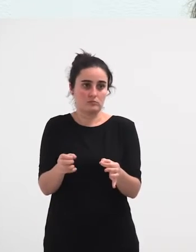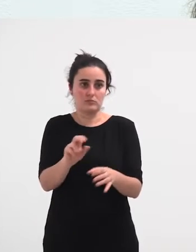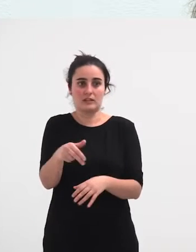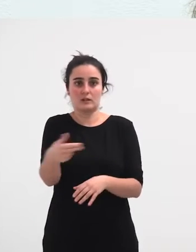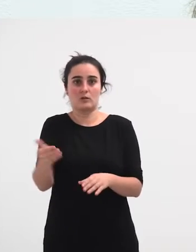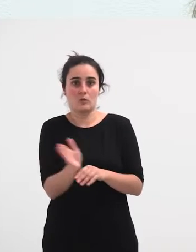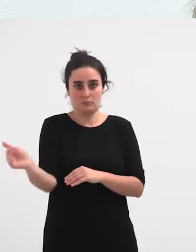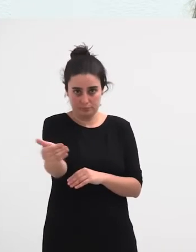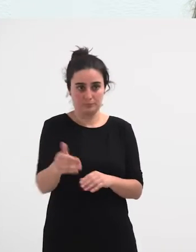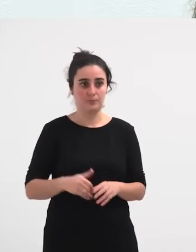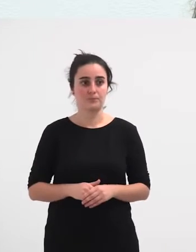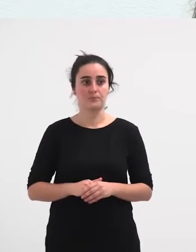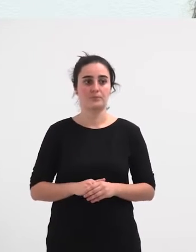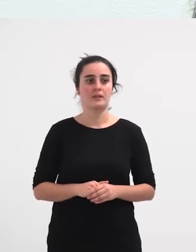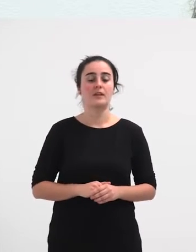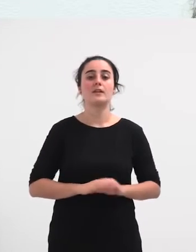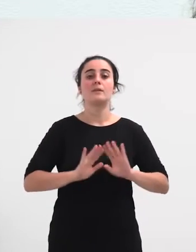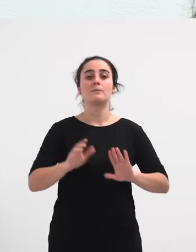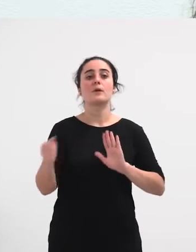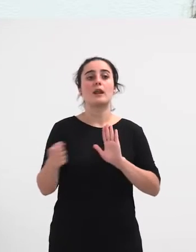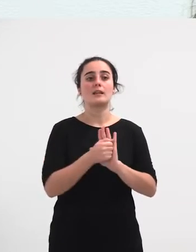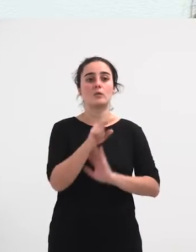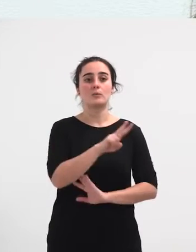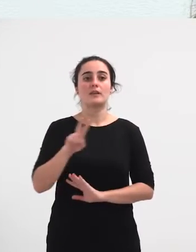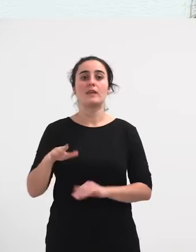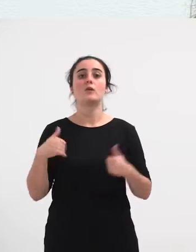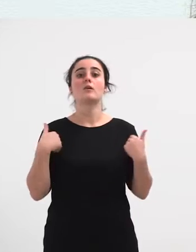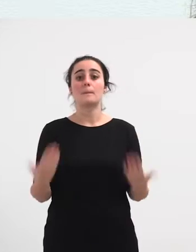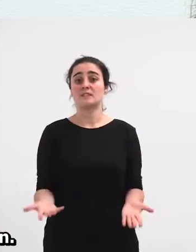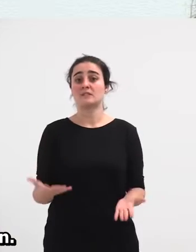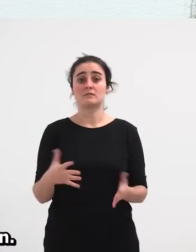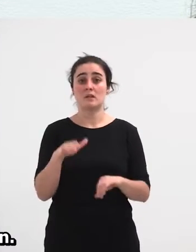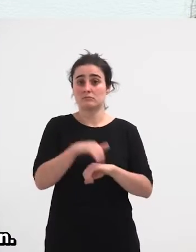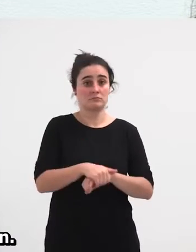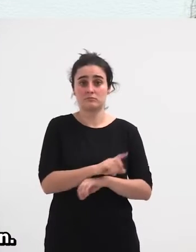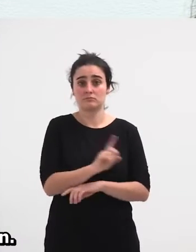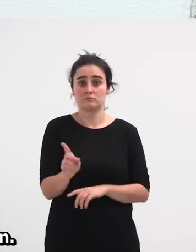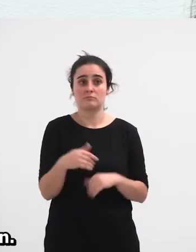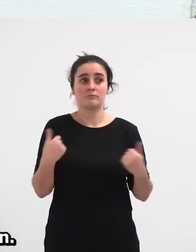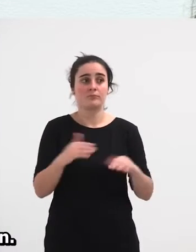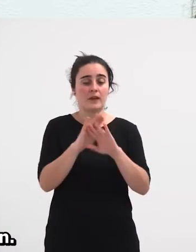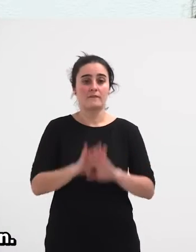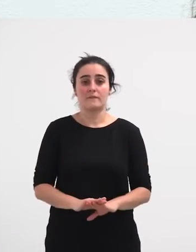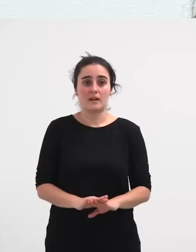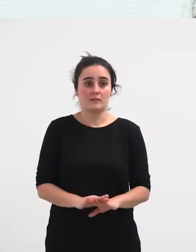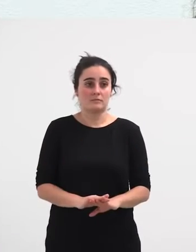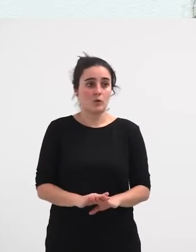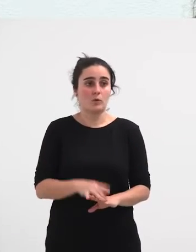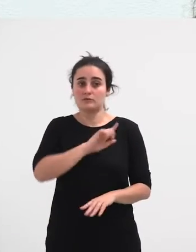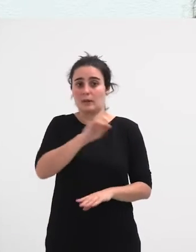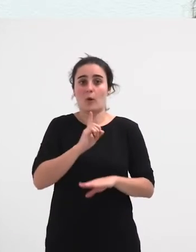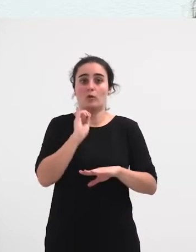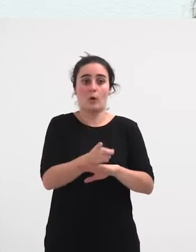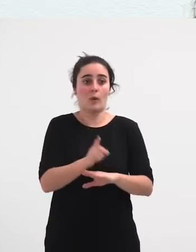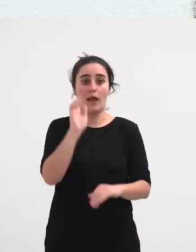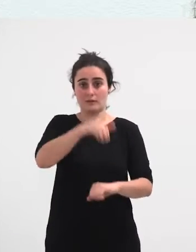artikulu honekin, ogetagos garran artikulu famosoarekin ez dela betetzen. Ez dela betetzen eta ez da bete arazten. Eta